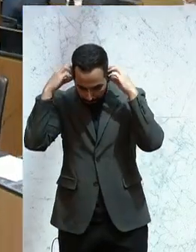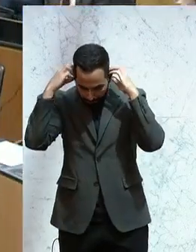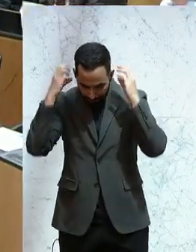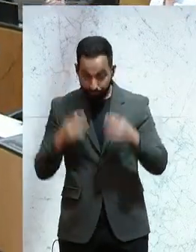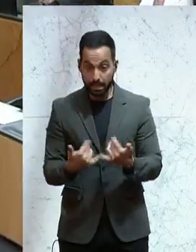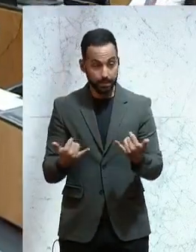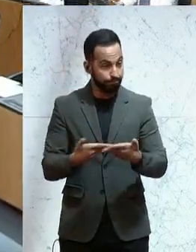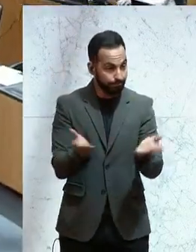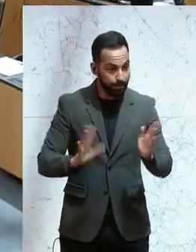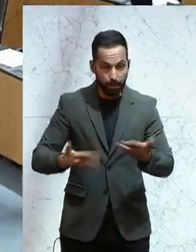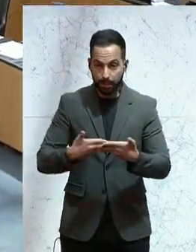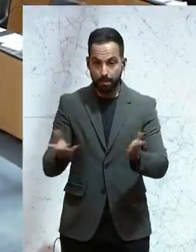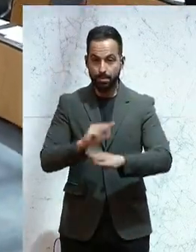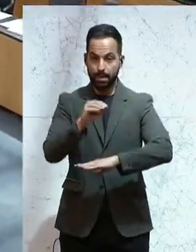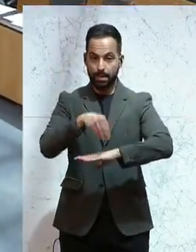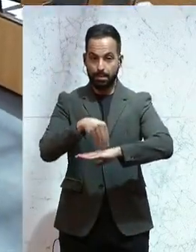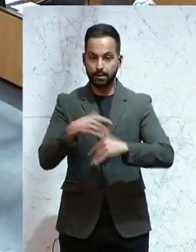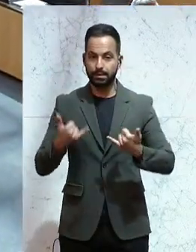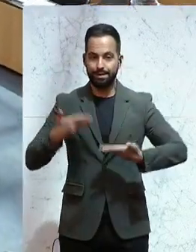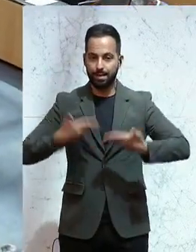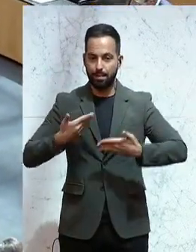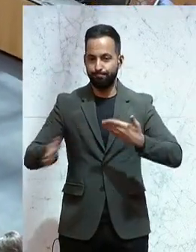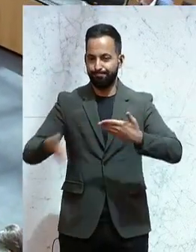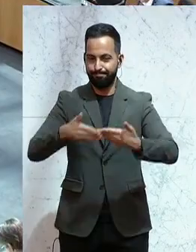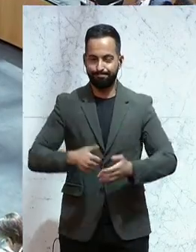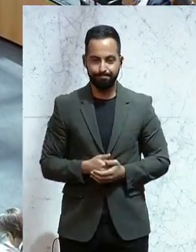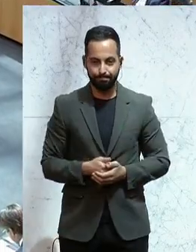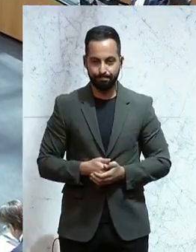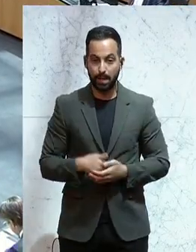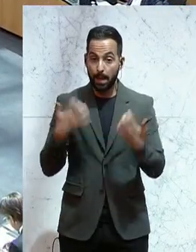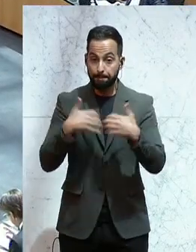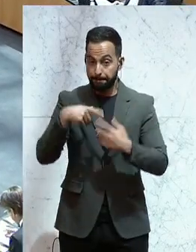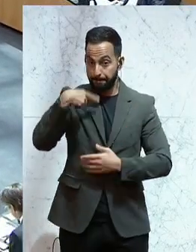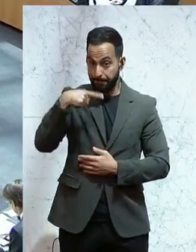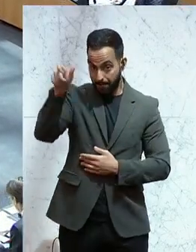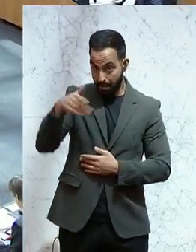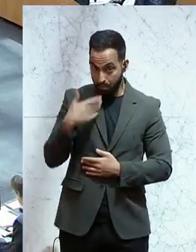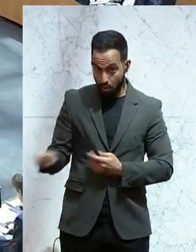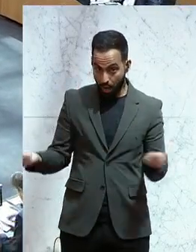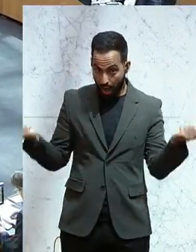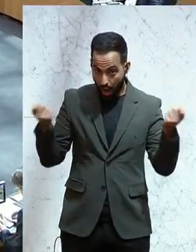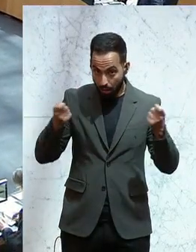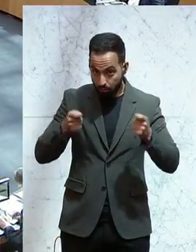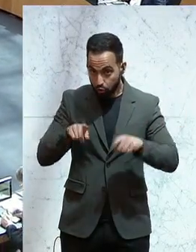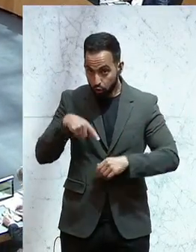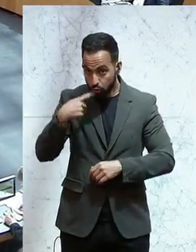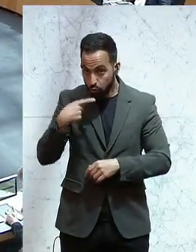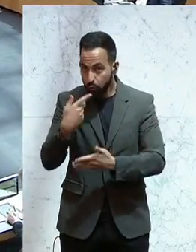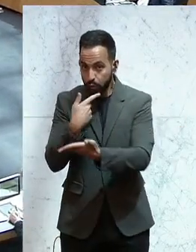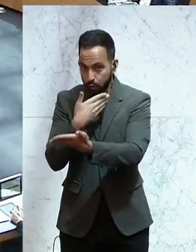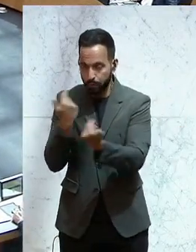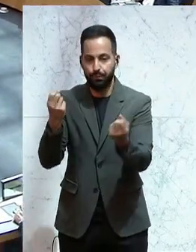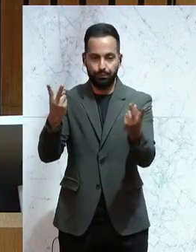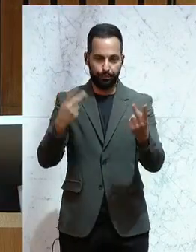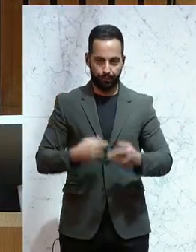Zu Wort ist nun niemand mehr gemeldet, damit ist die Debatte geschlossen, wünscht der Herr Berichterstatter das Schlusswort. Das ist